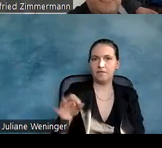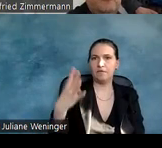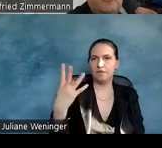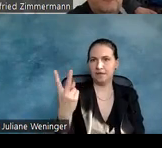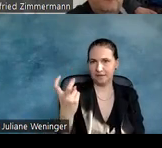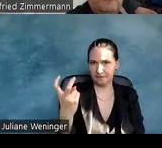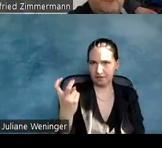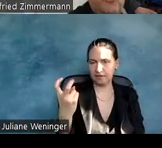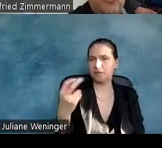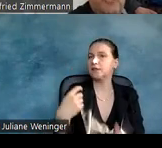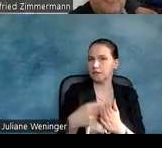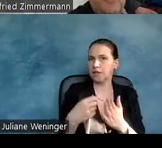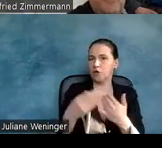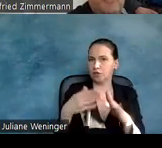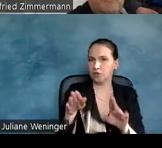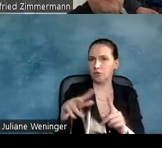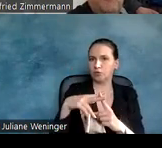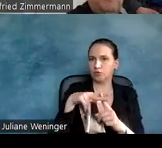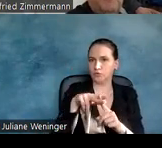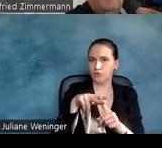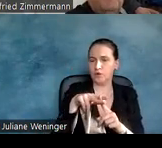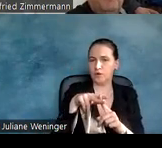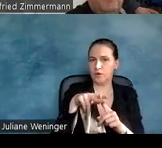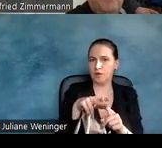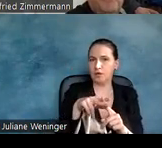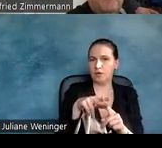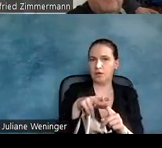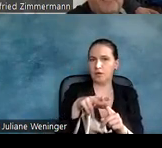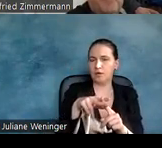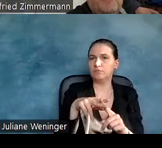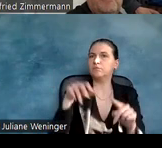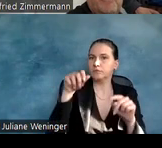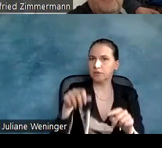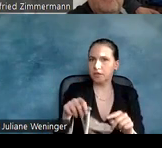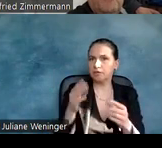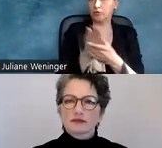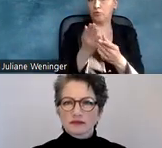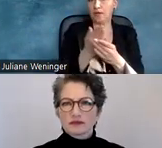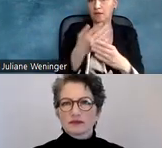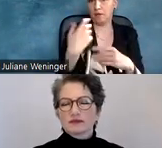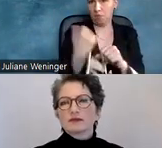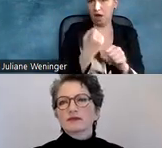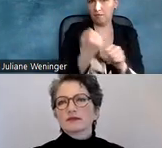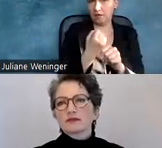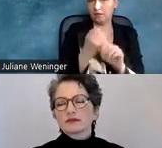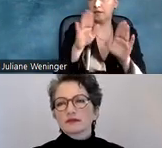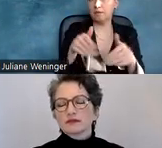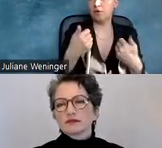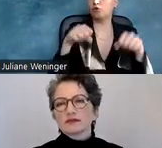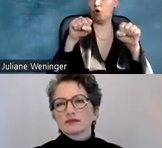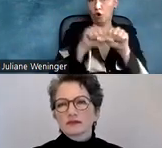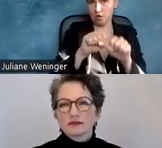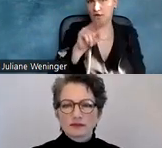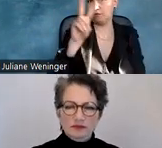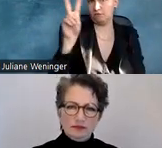ist ein kostenloses Tool, womit man PDFs bearbeiten kann, gibt es auch eine Online Version davon,